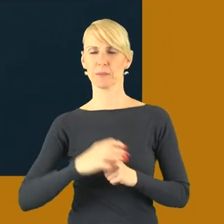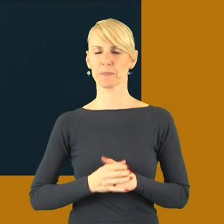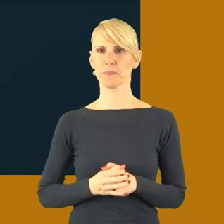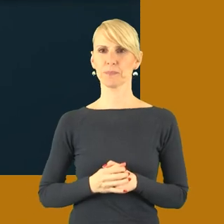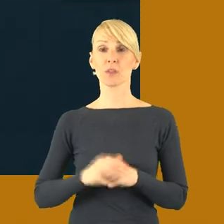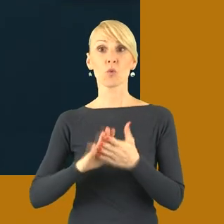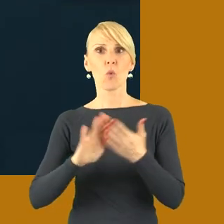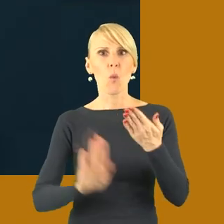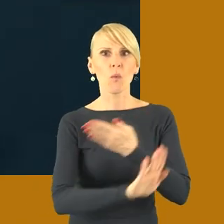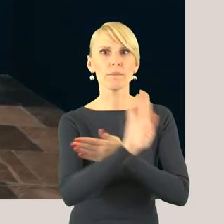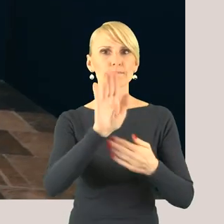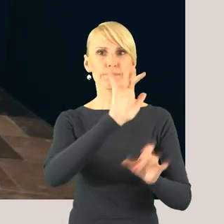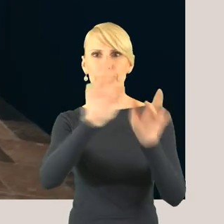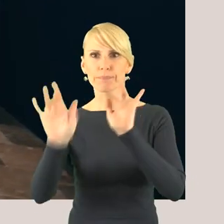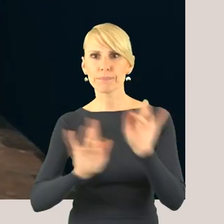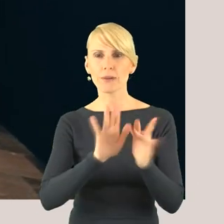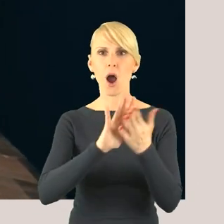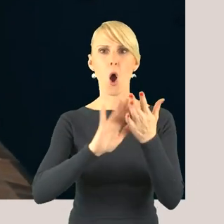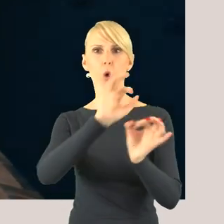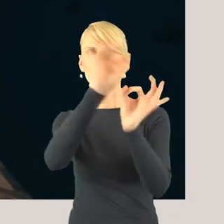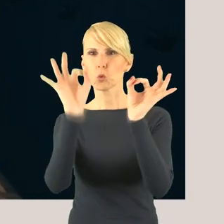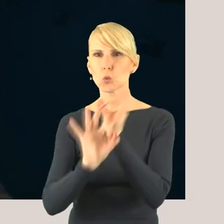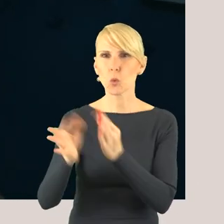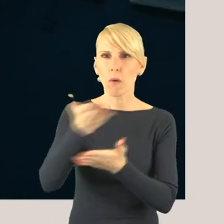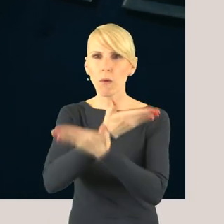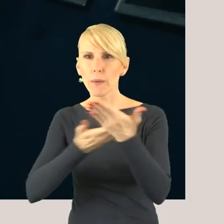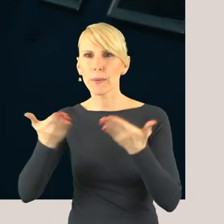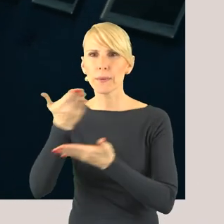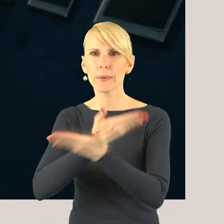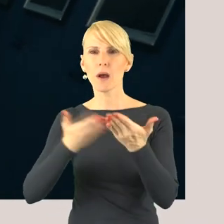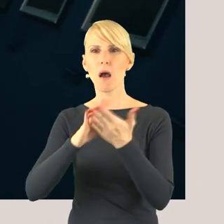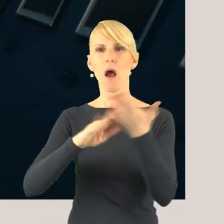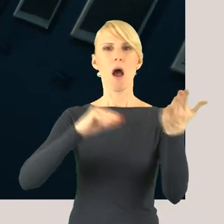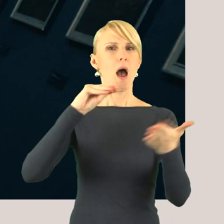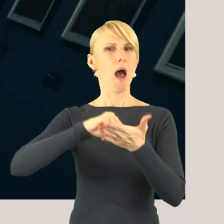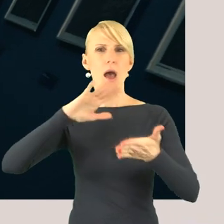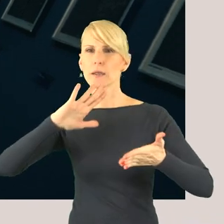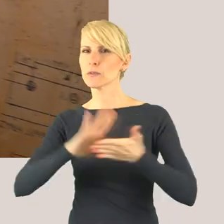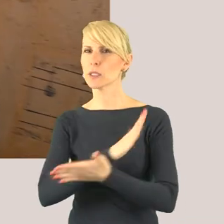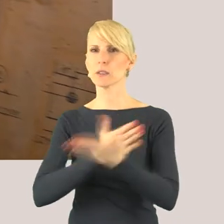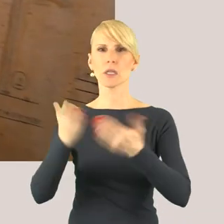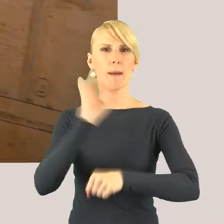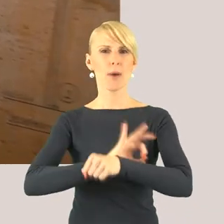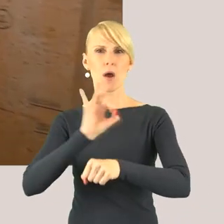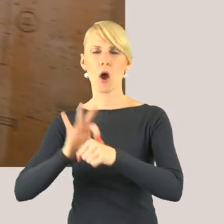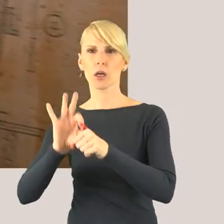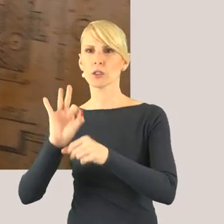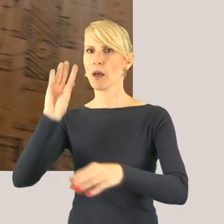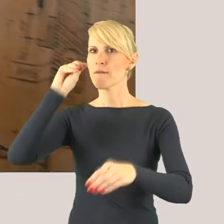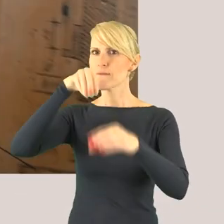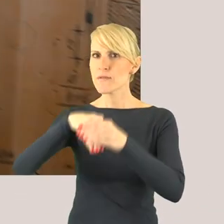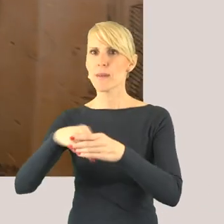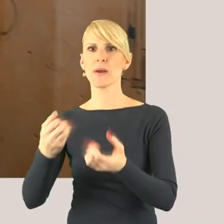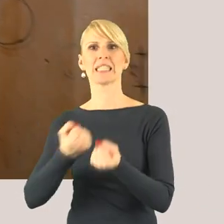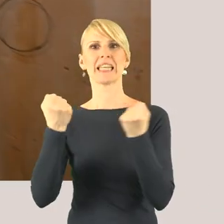Modzelewskiego. Znajdują się tam obiekty mówiące o wzajemnym przenikaniu się sztuki, eksperymentów technologicznych i